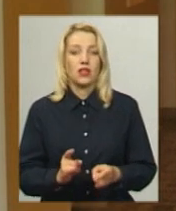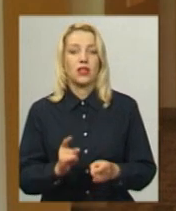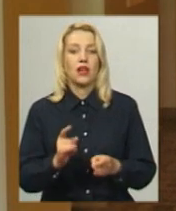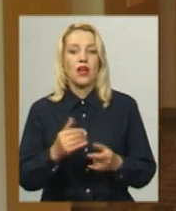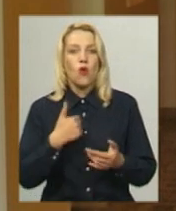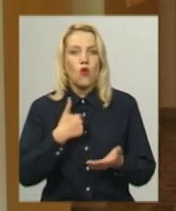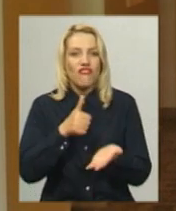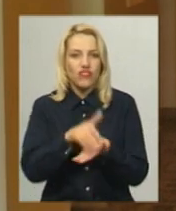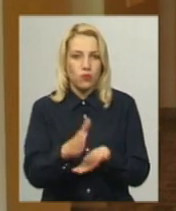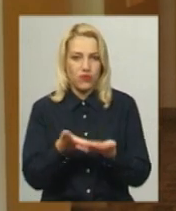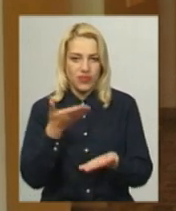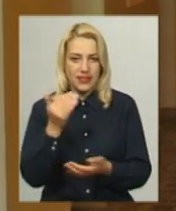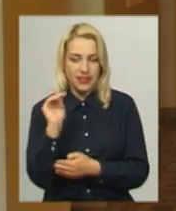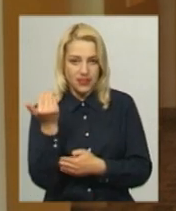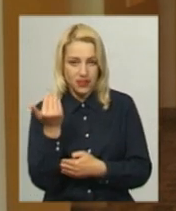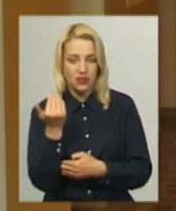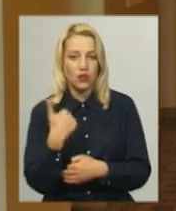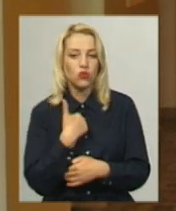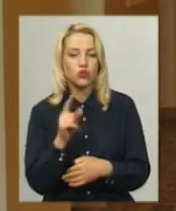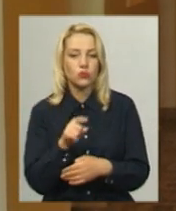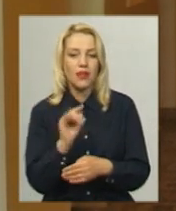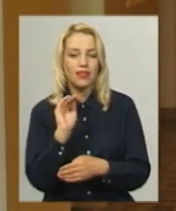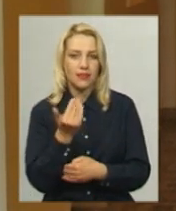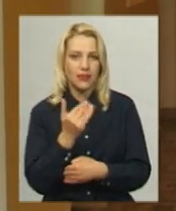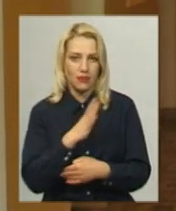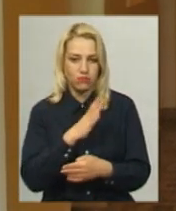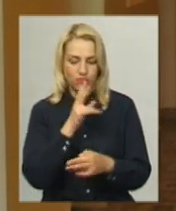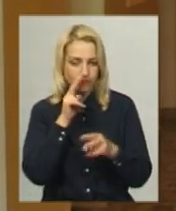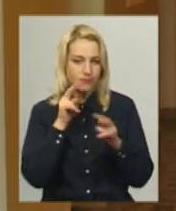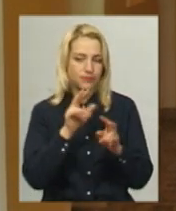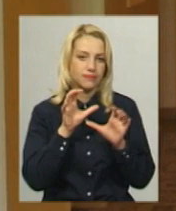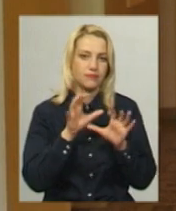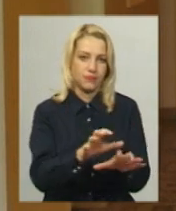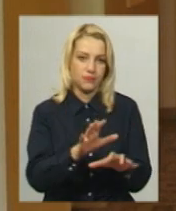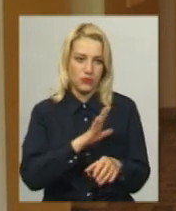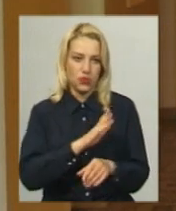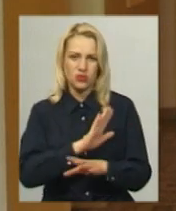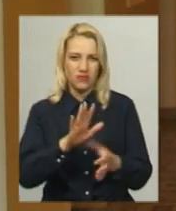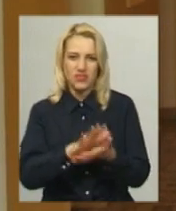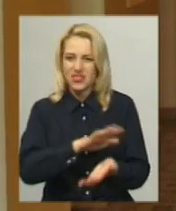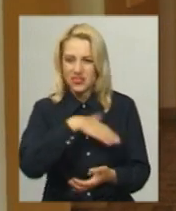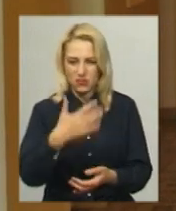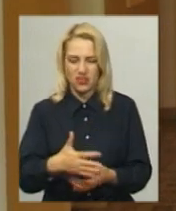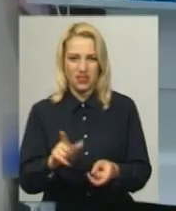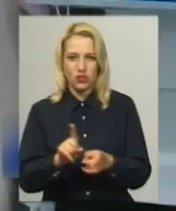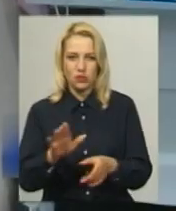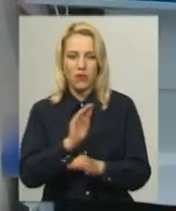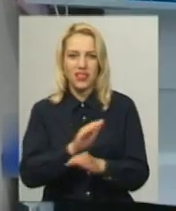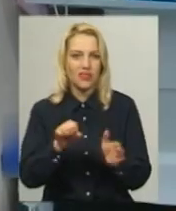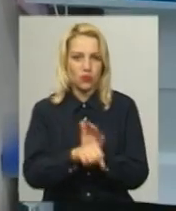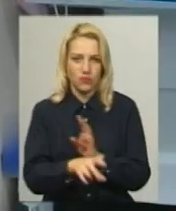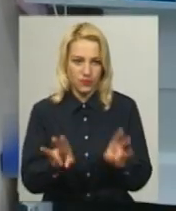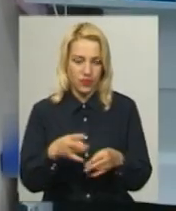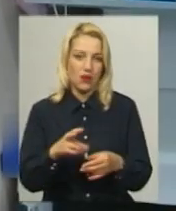хоче відмовитись від дитини, щоб ця дитина була віддана в належні руки. Тобто, щоб це не були смітники, щоб це не було дітовбивство. Тетяна